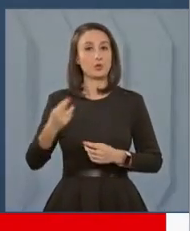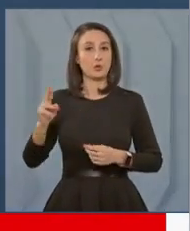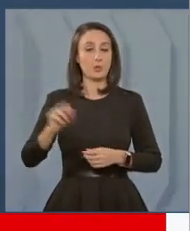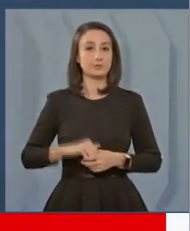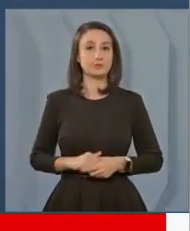subiecte.